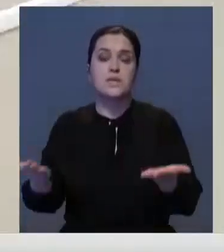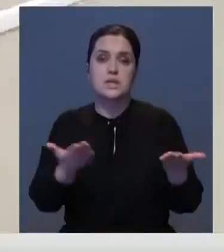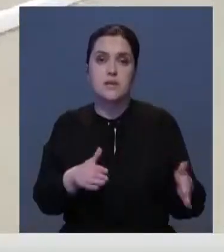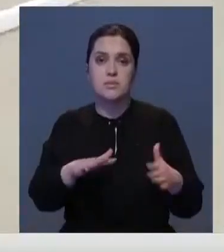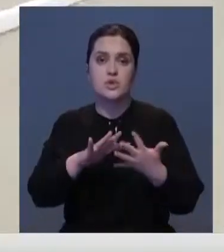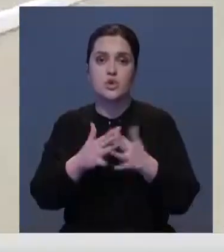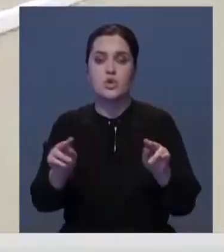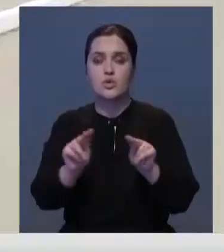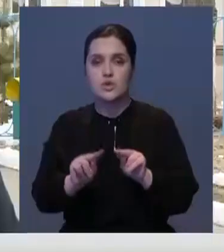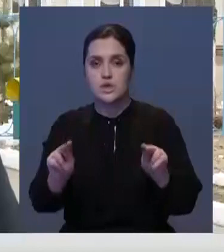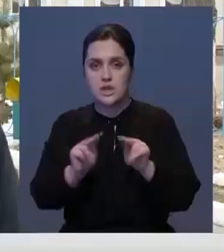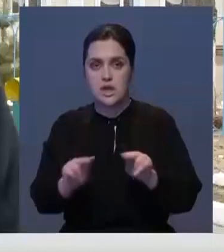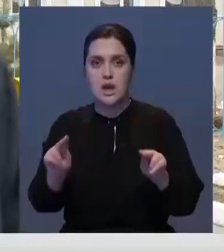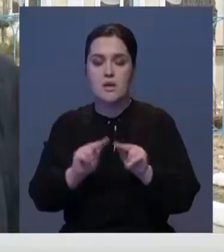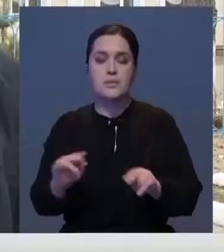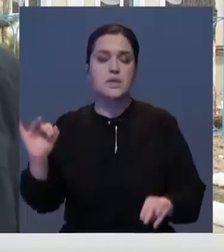школу учителем истории.